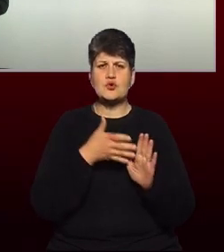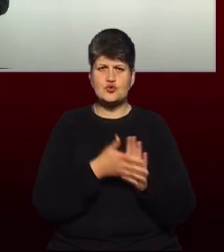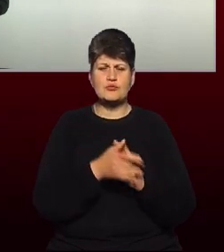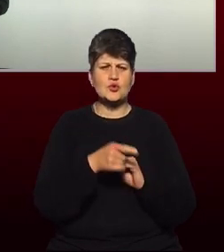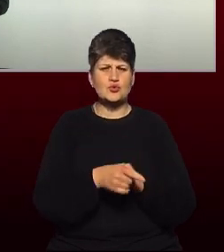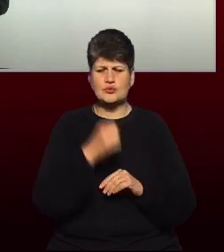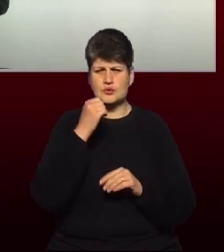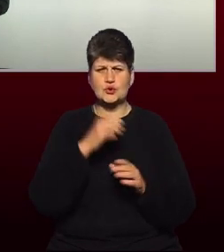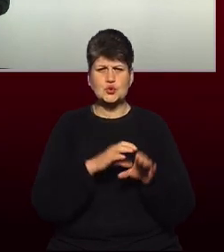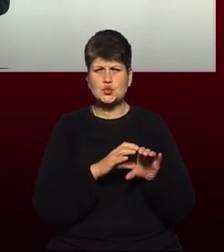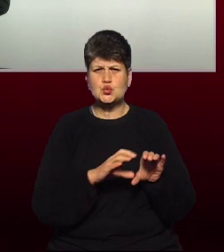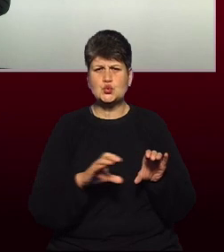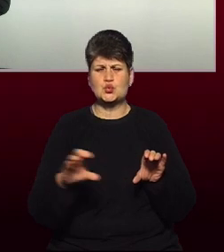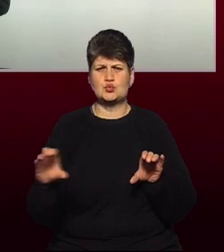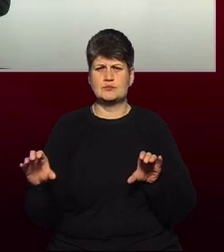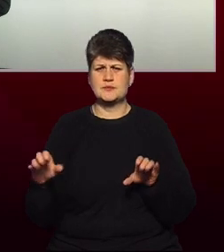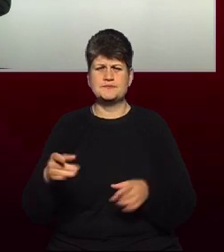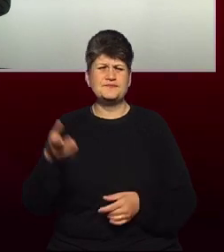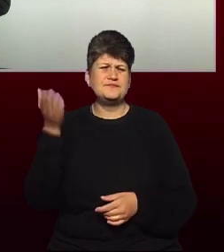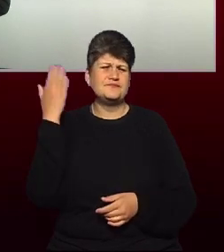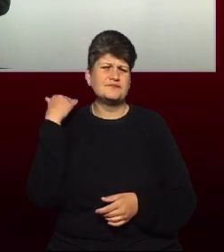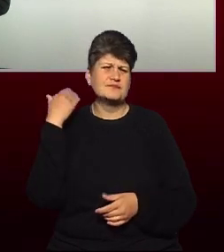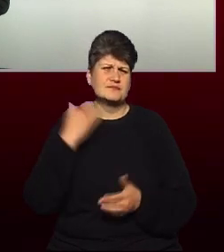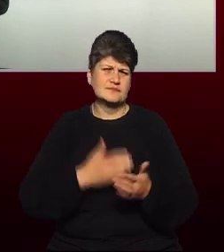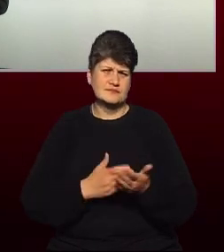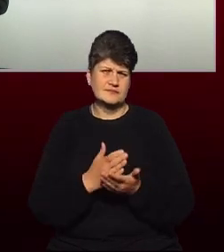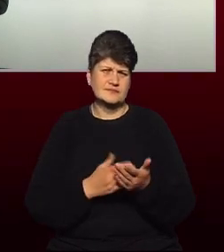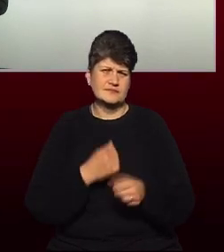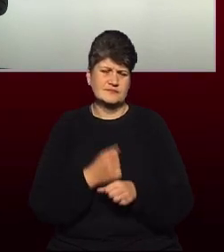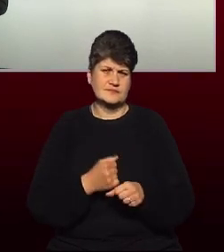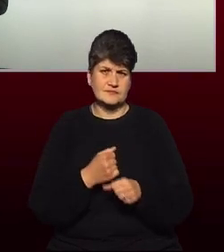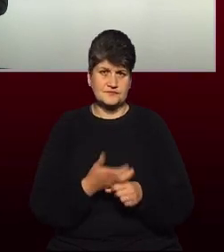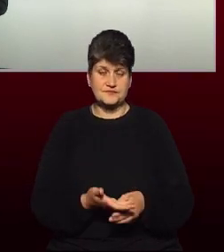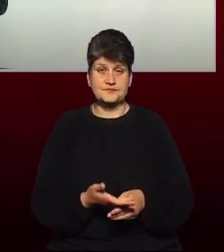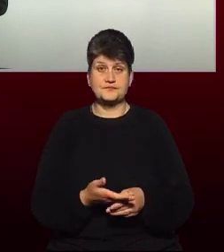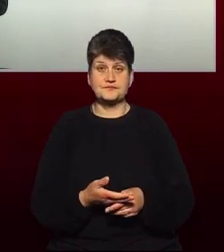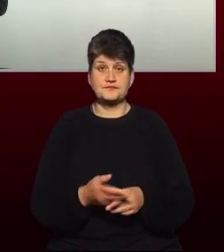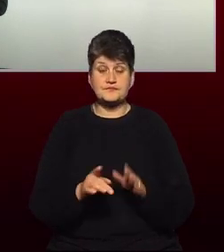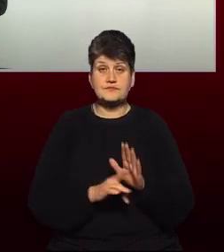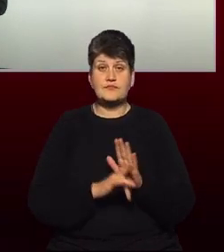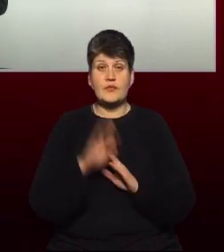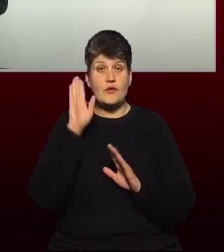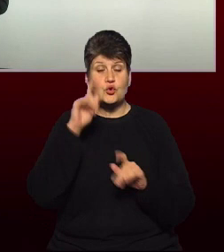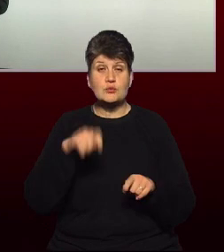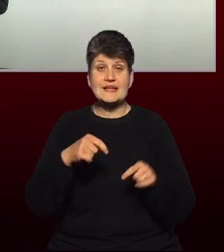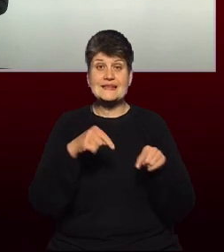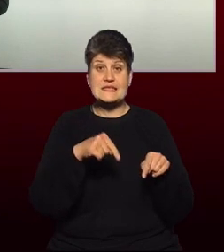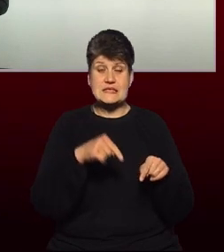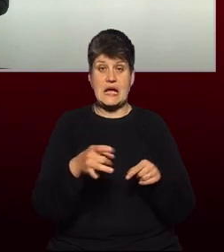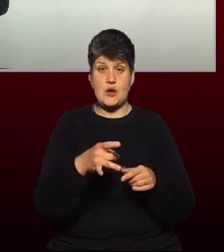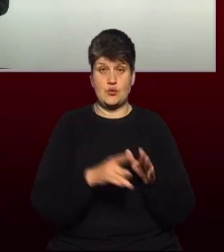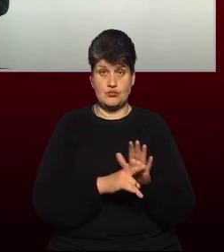довше вже служать, ніж в іншій частині міста, тому що якраз початки водопостачання з цих мікрайонів і починалися.